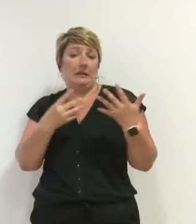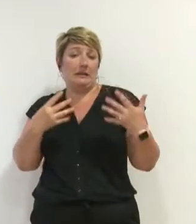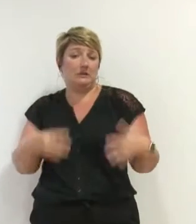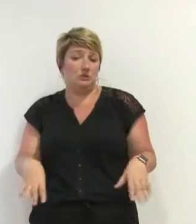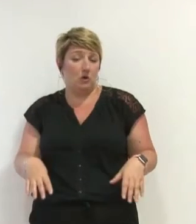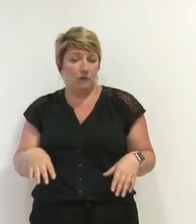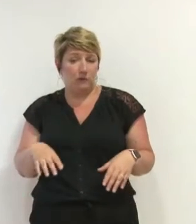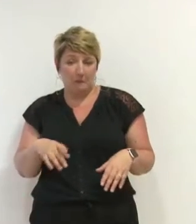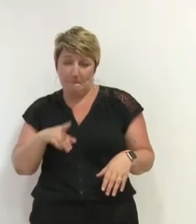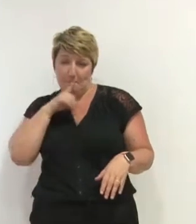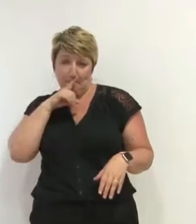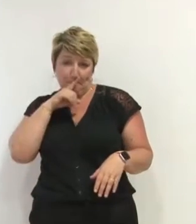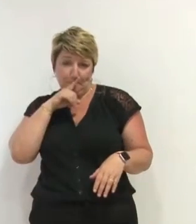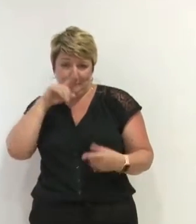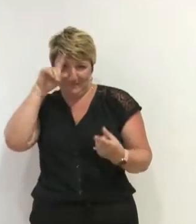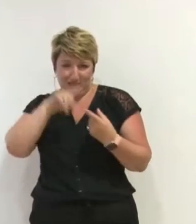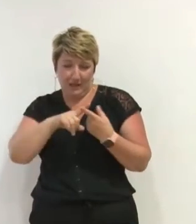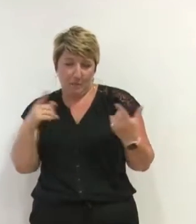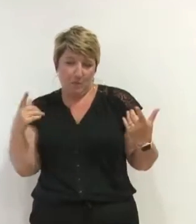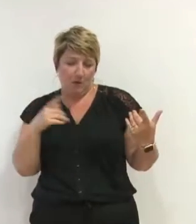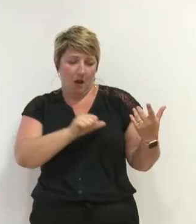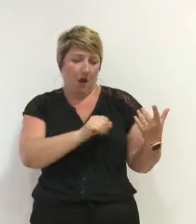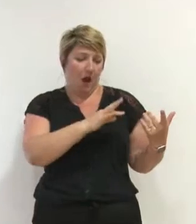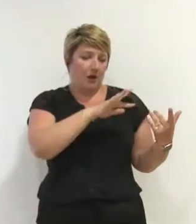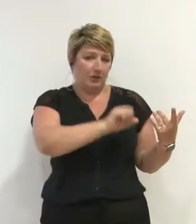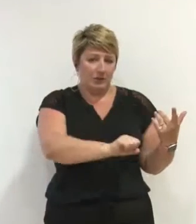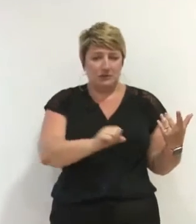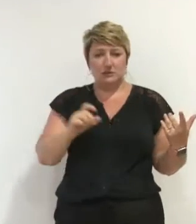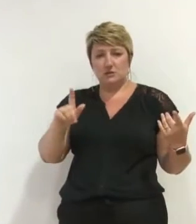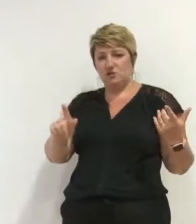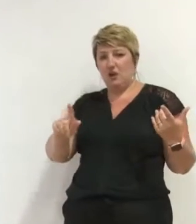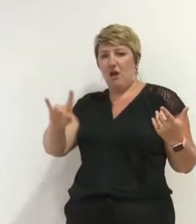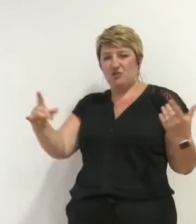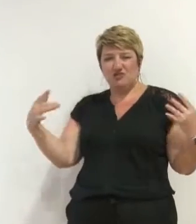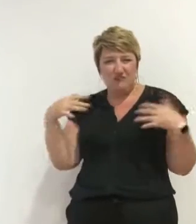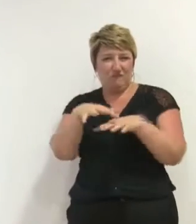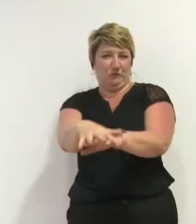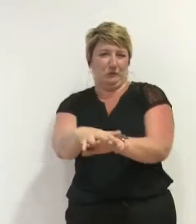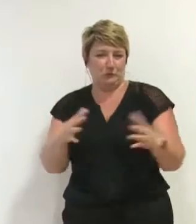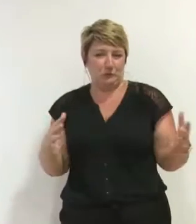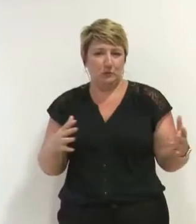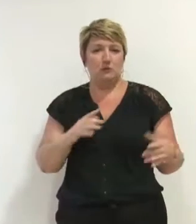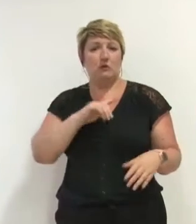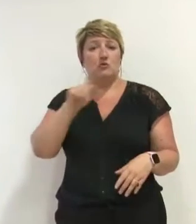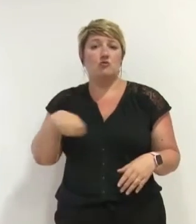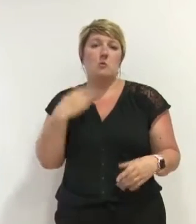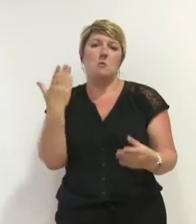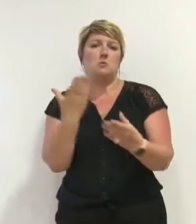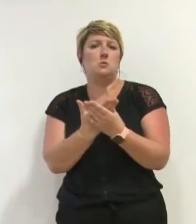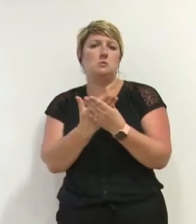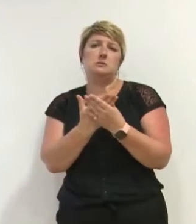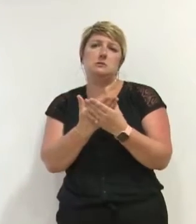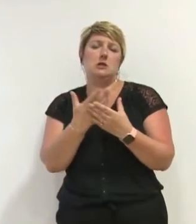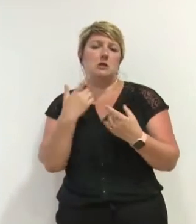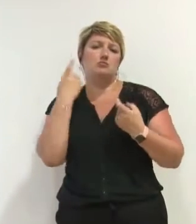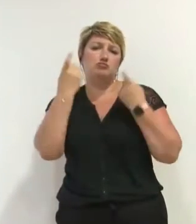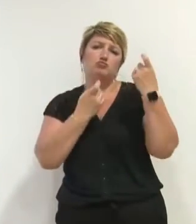ne concernait l'accélération de la fusion Actis-Grenoble-Habitat, dont le dossier devait être étudié jusqu'en 2021.